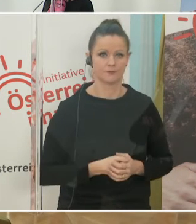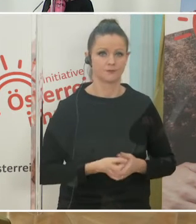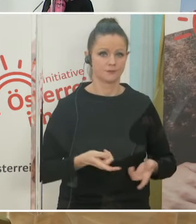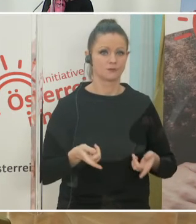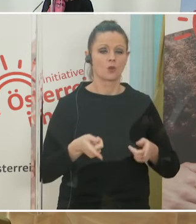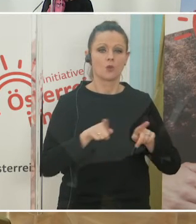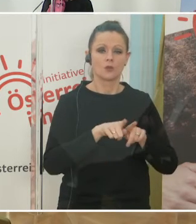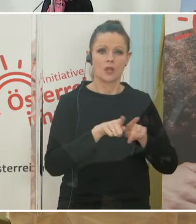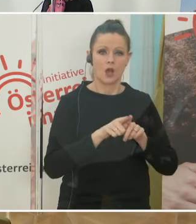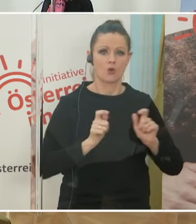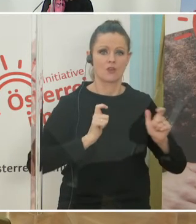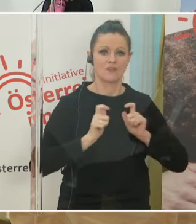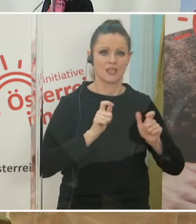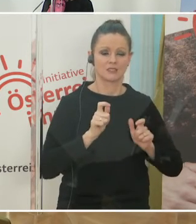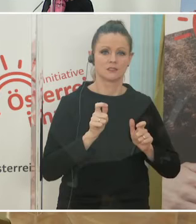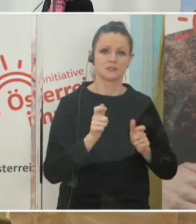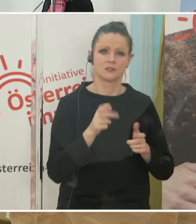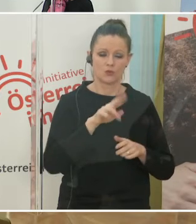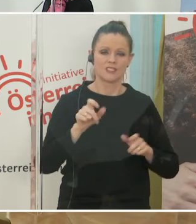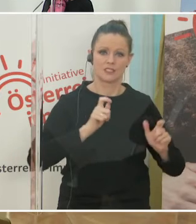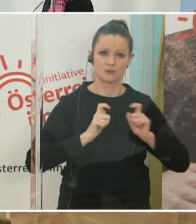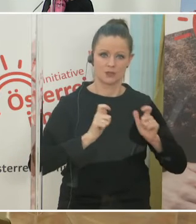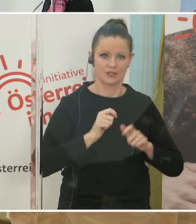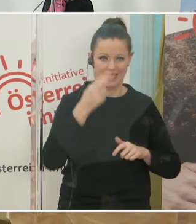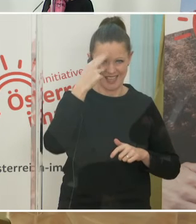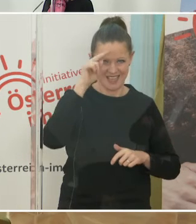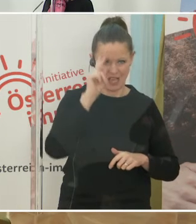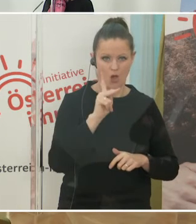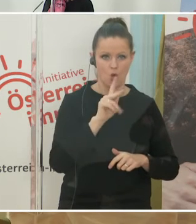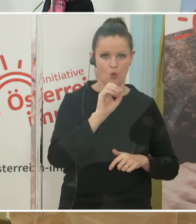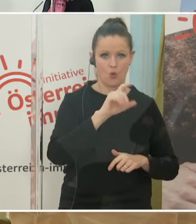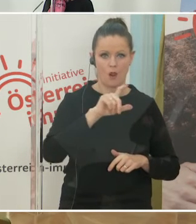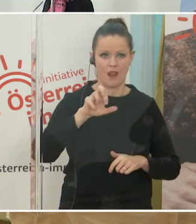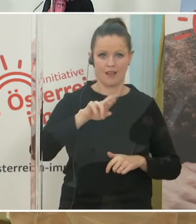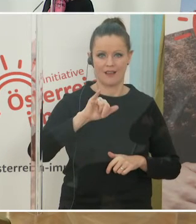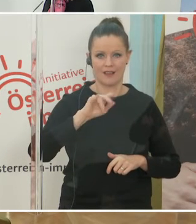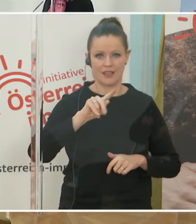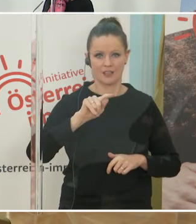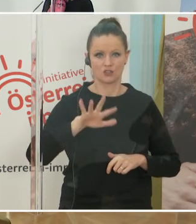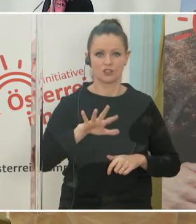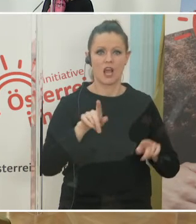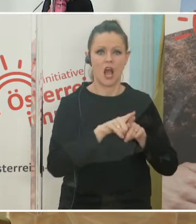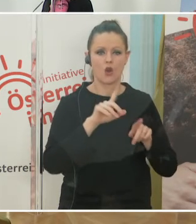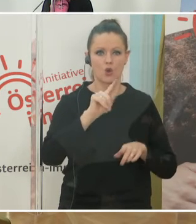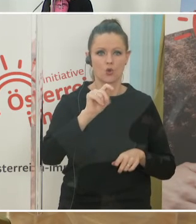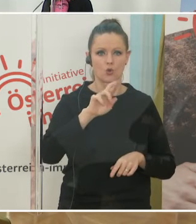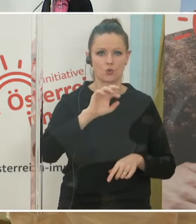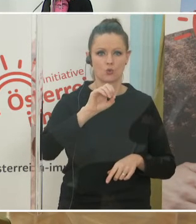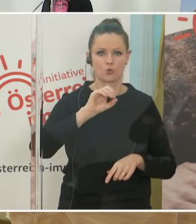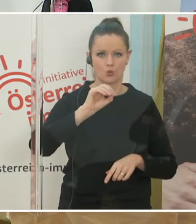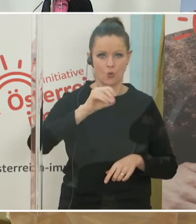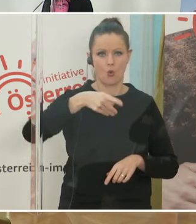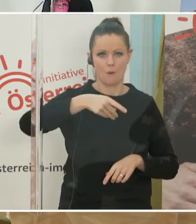Ihnen vorstellen, Universitätsprofessor Dr. Herwig Kolleritsch, Facharzt für spezifische Prophylaxe und Tropenmedizin sowie